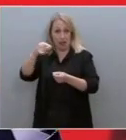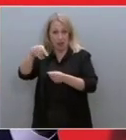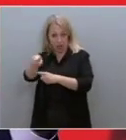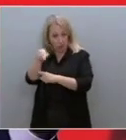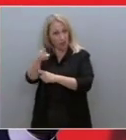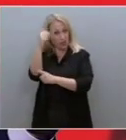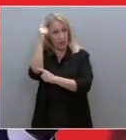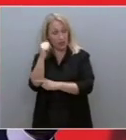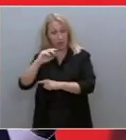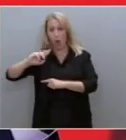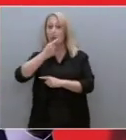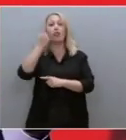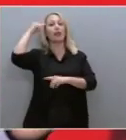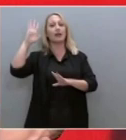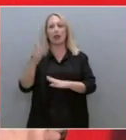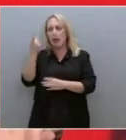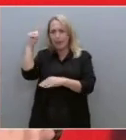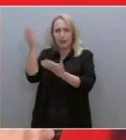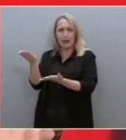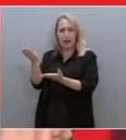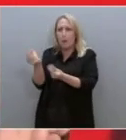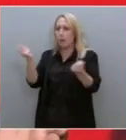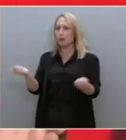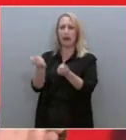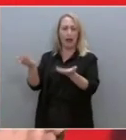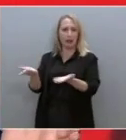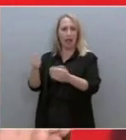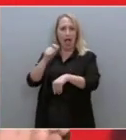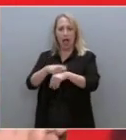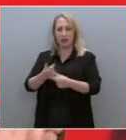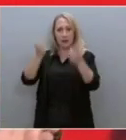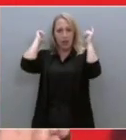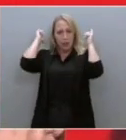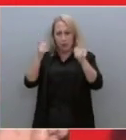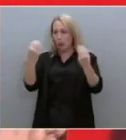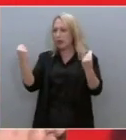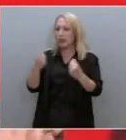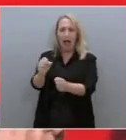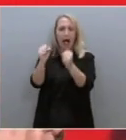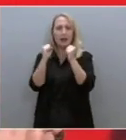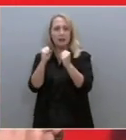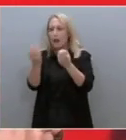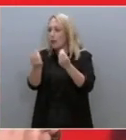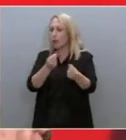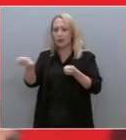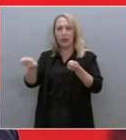Πρωθυπουργός. Να διαχειρίζεται κρίσιμα ζητήματα δημοκρατικής τάξης και εθνικής ασφάλειας.